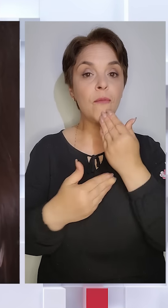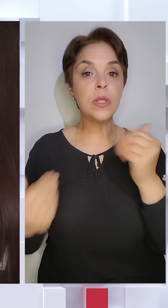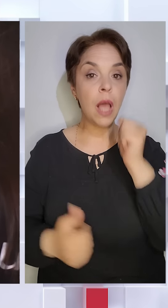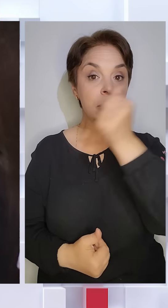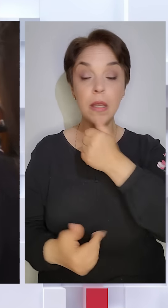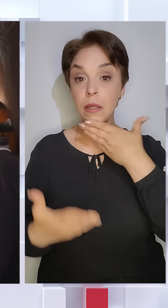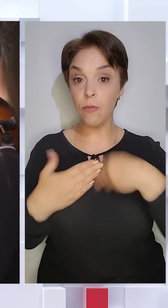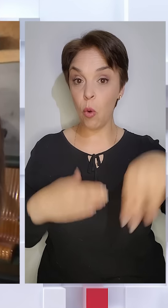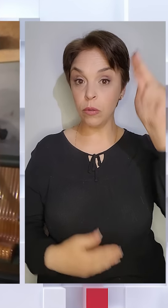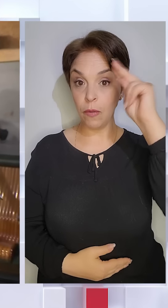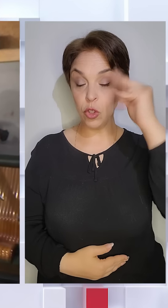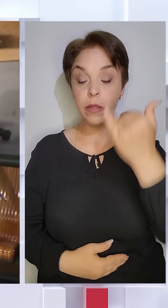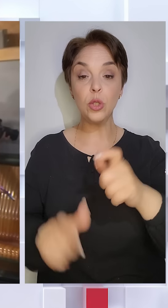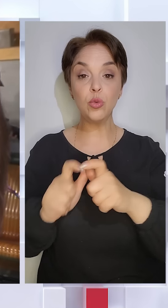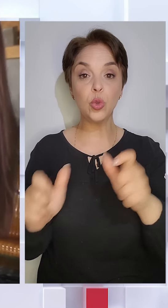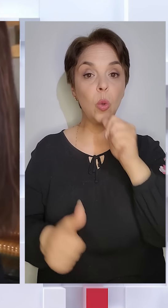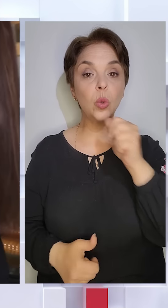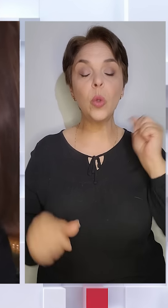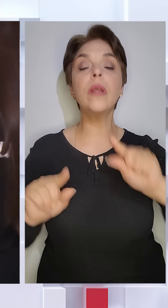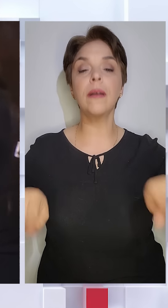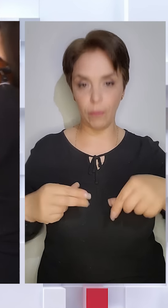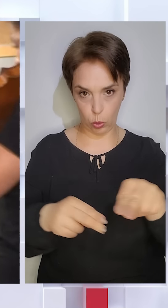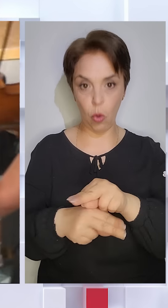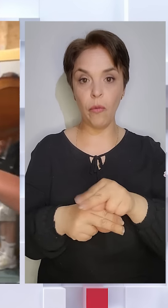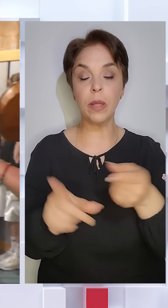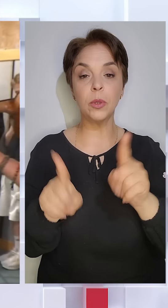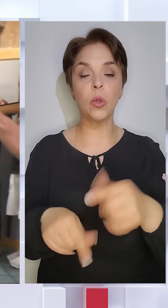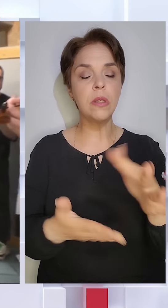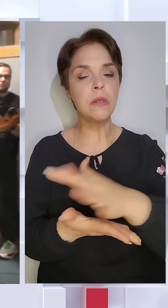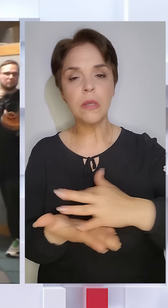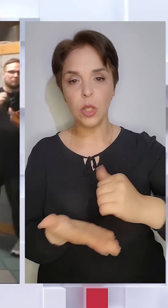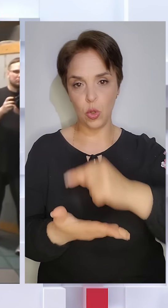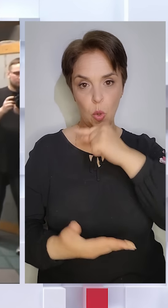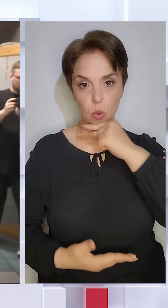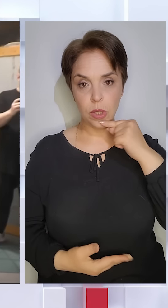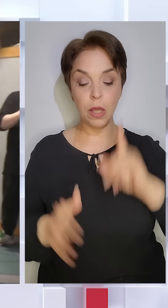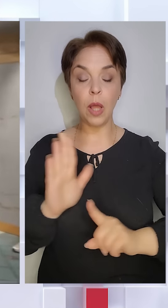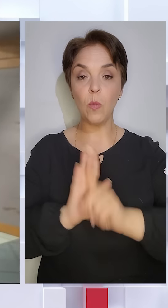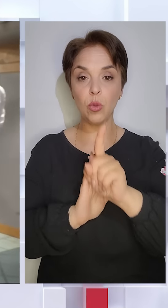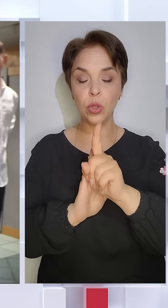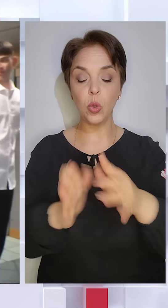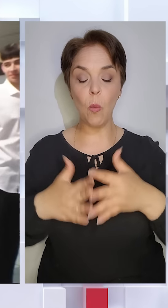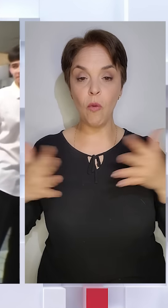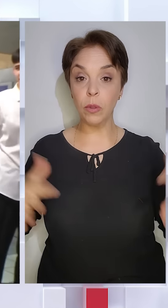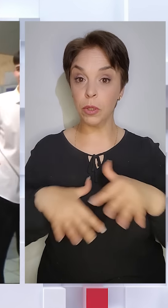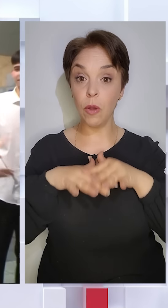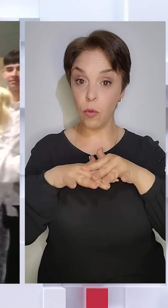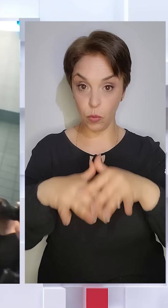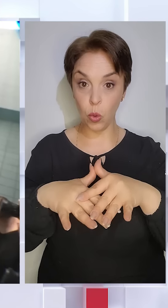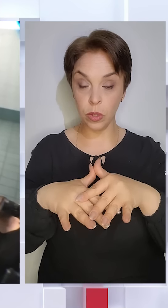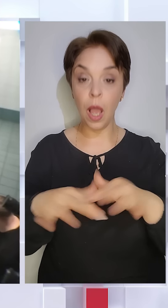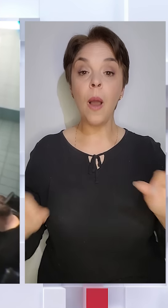рік свого навчання. Їхню школу торік відновили після того, як її знищили росіяни на початку повномасштабного вторгнення.